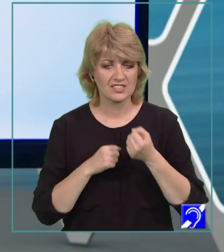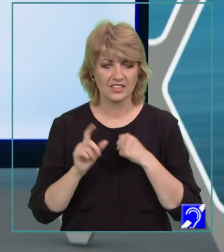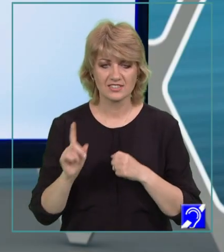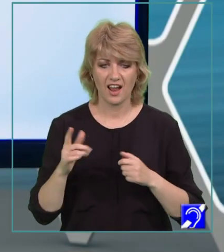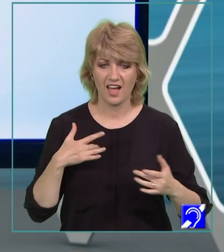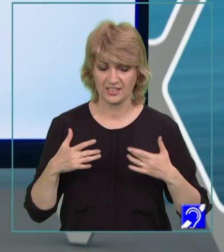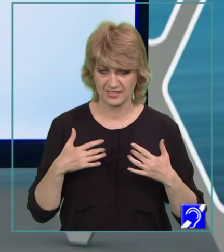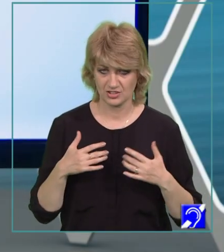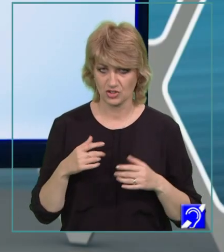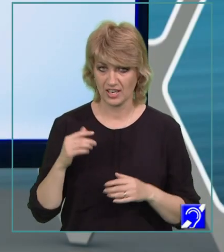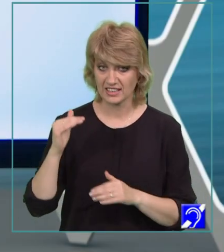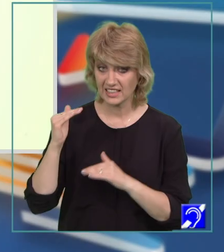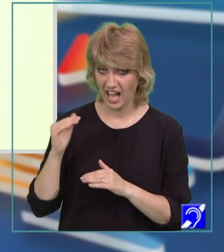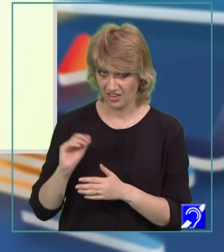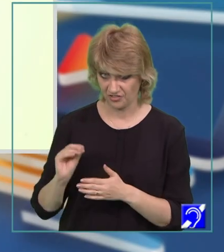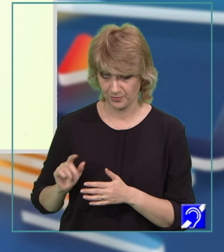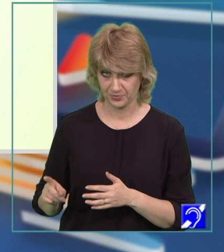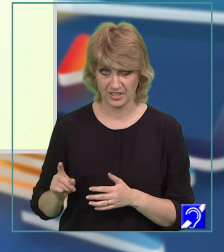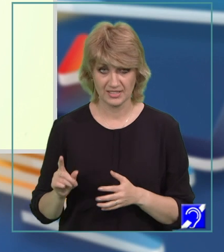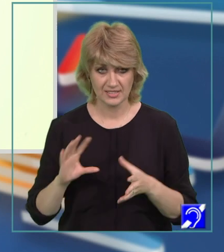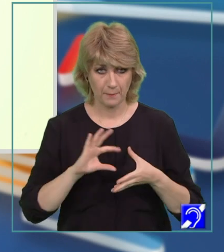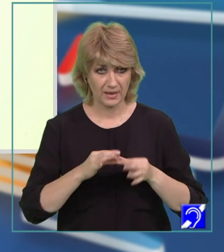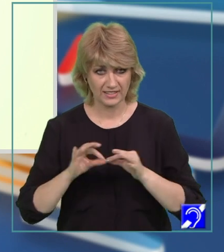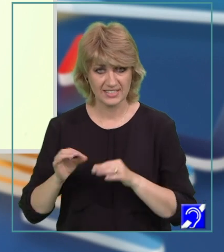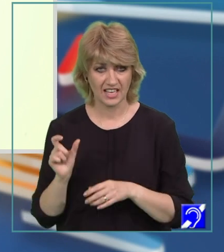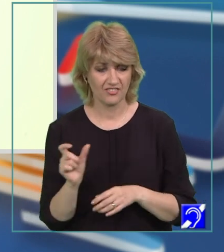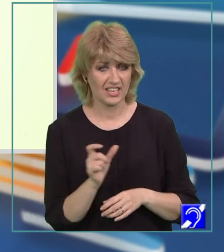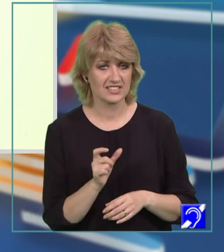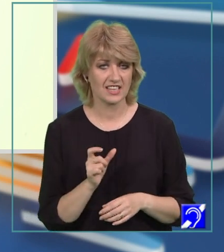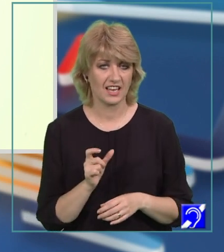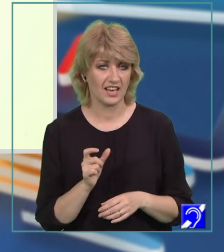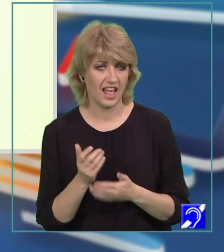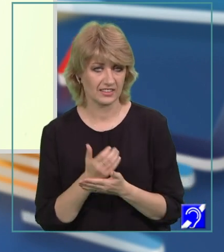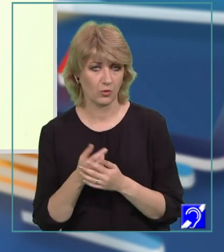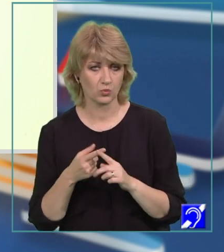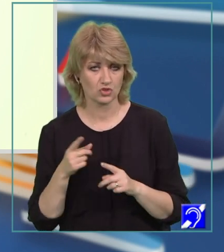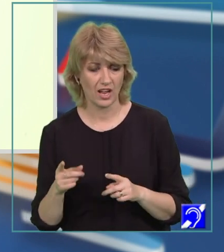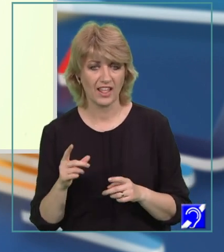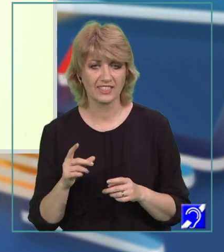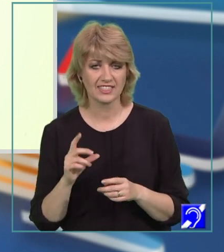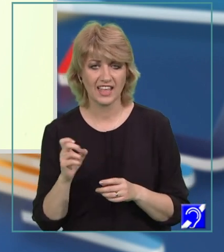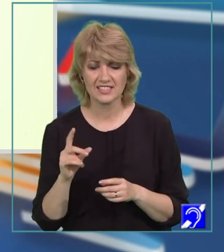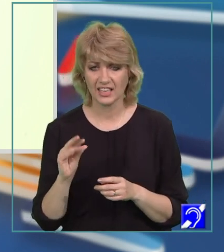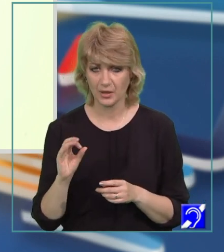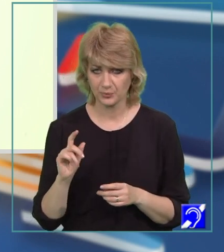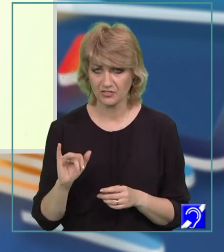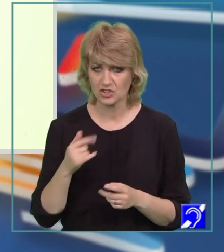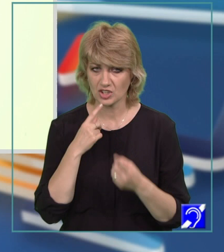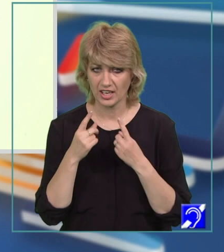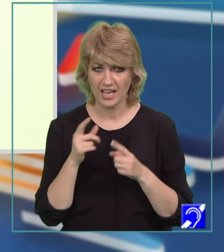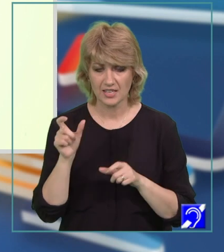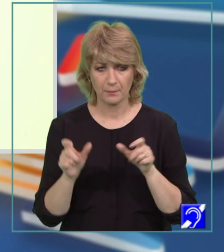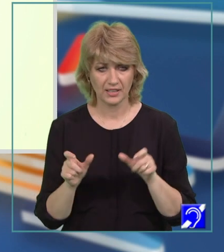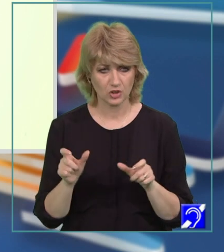În fragment se împletesc, am arătat, secvențe narrative cu cele descriptive și dialogate pentru a personifica